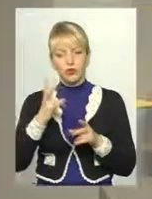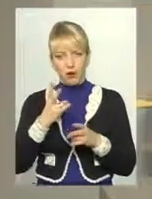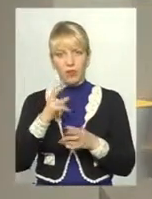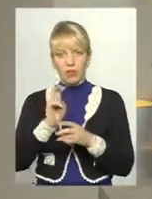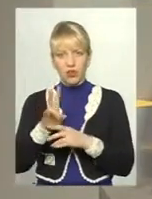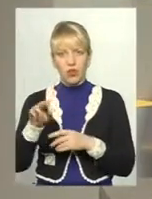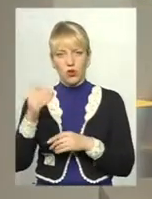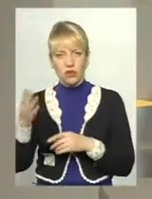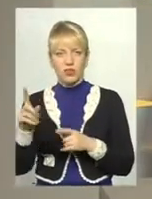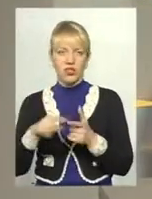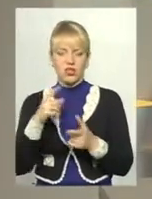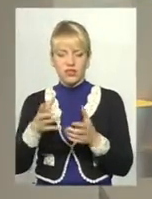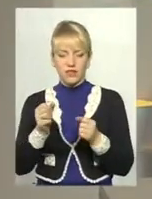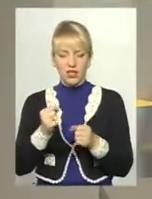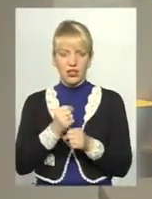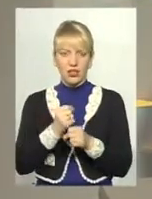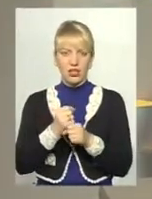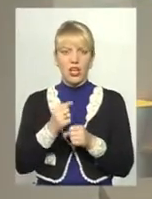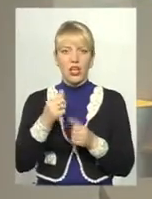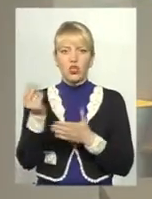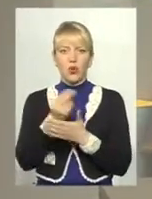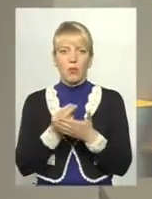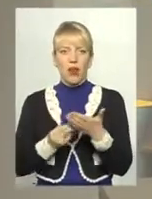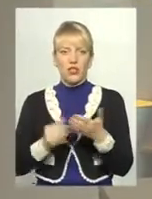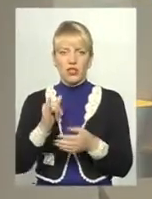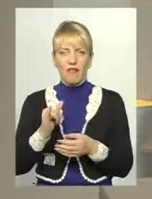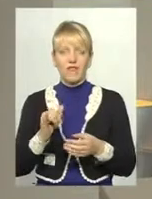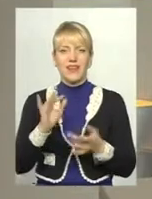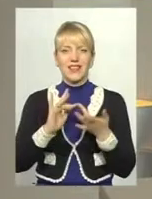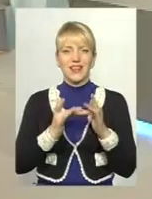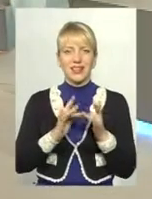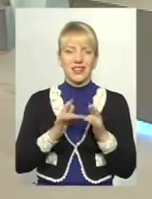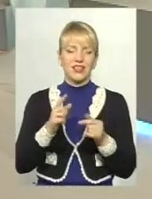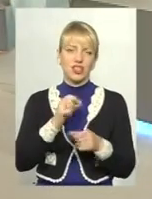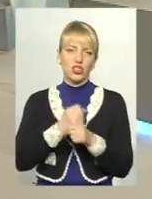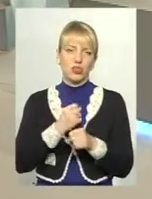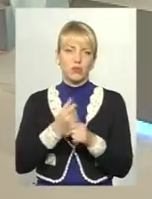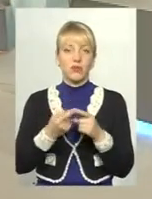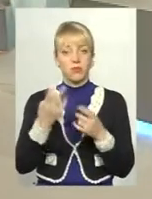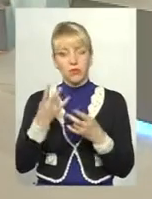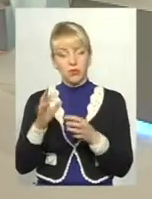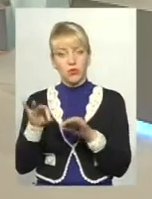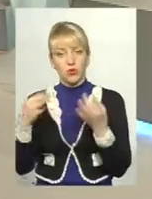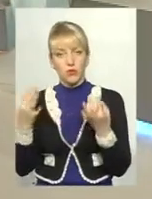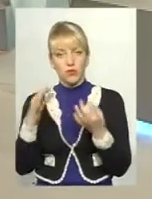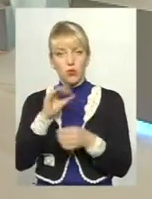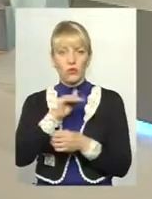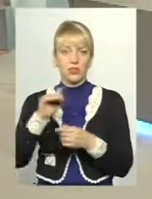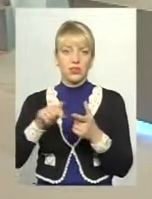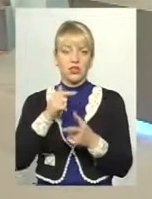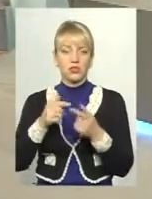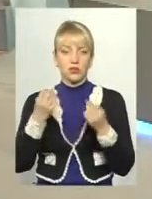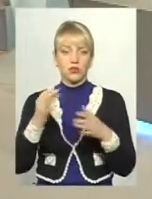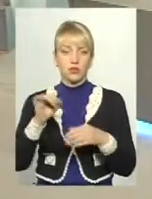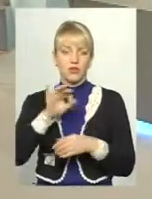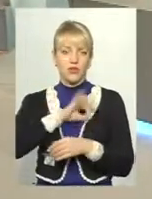він може взяти це зображення в інтернеті і зробити ці отут? Чи йому потрібен дозвіл офіційний? Чи він просто може